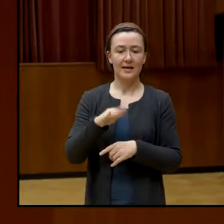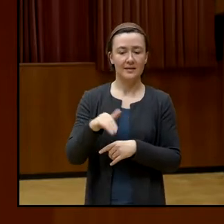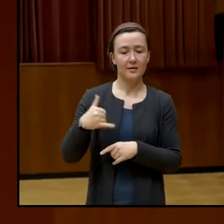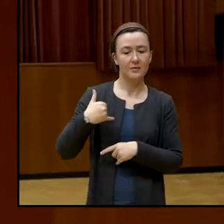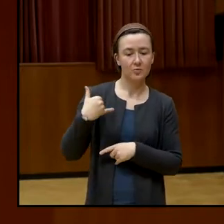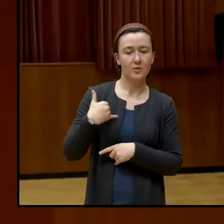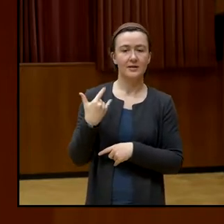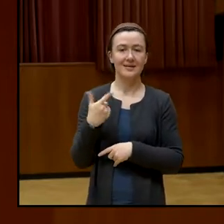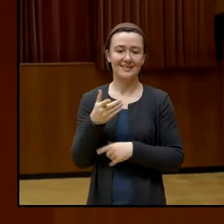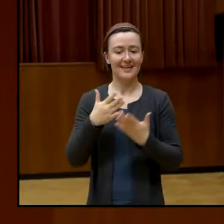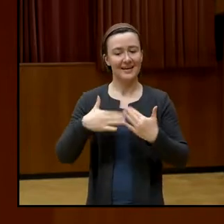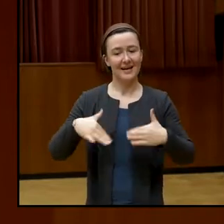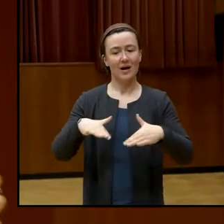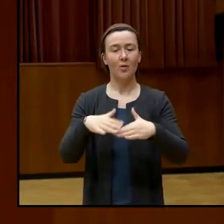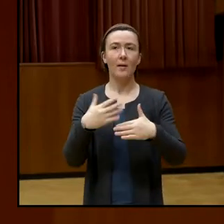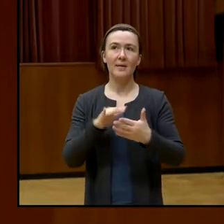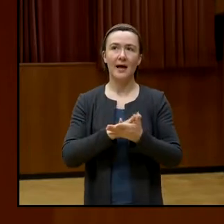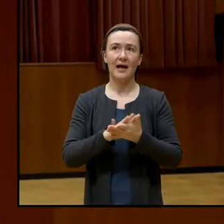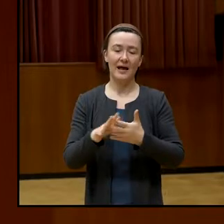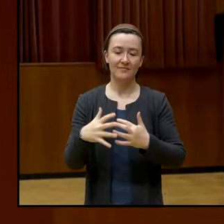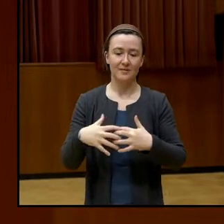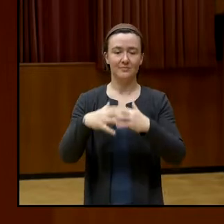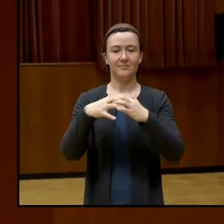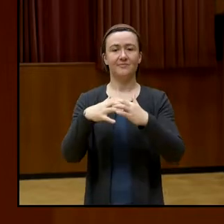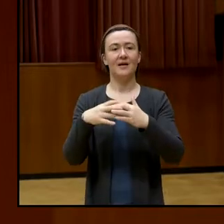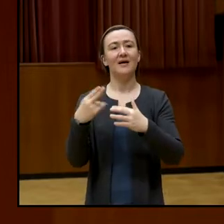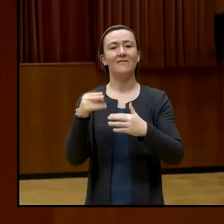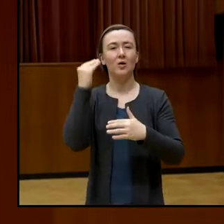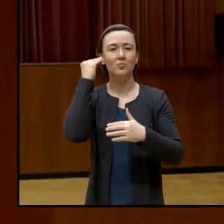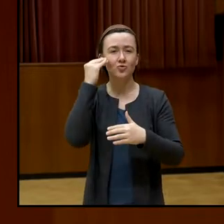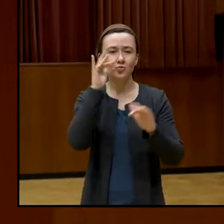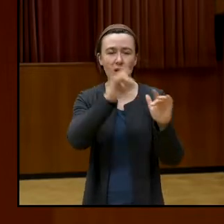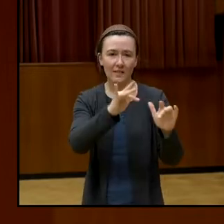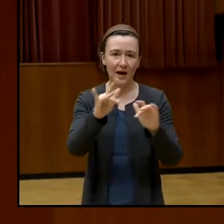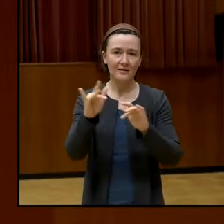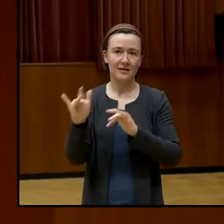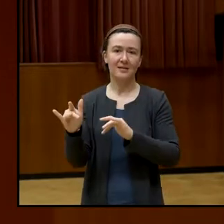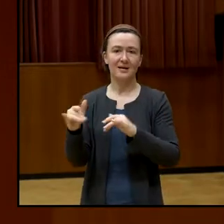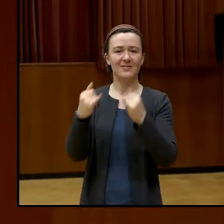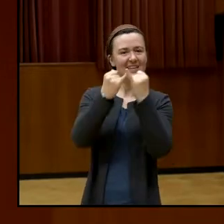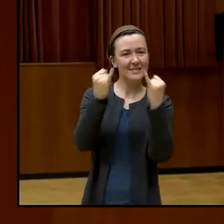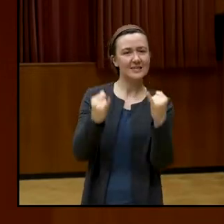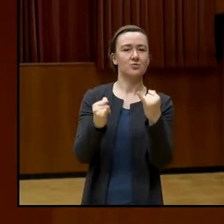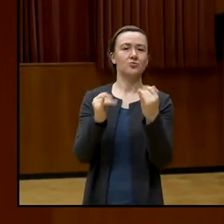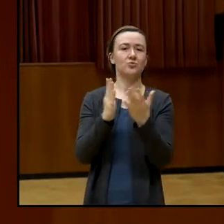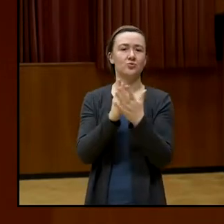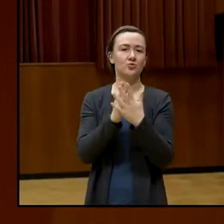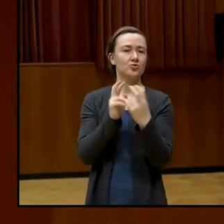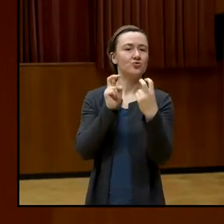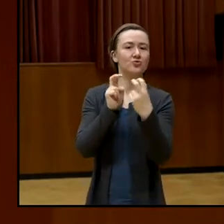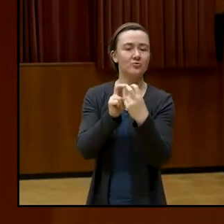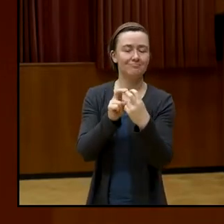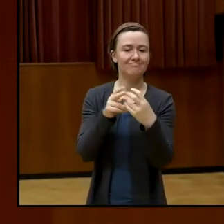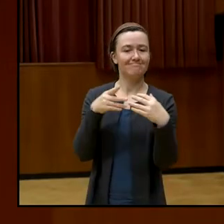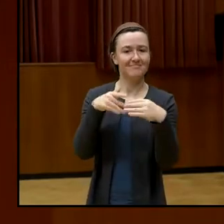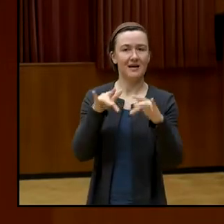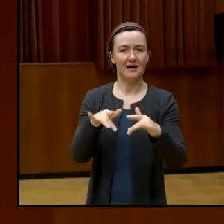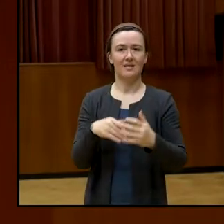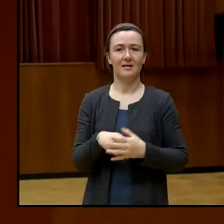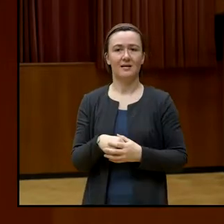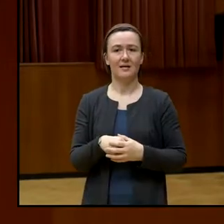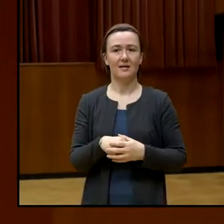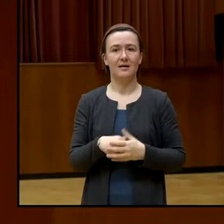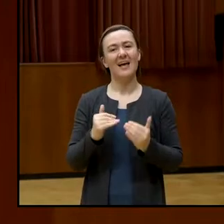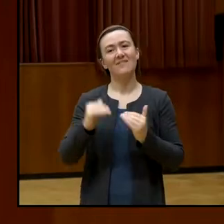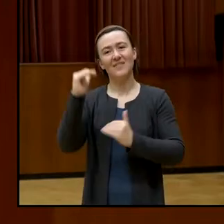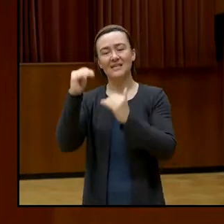weil da eine stärkere institutionelle Schnittmenge ist aufgrund der Schulen oder auch der sonstigen außerschulischen Betreuung, als noch eher im